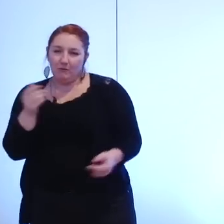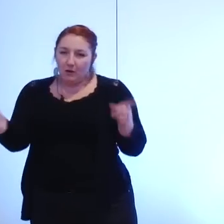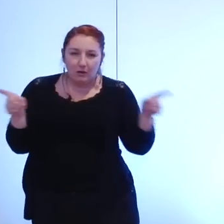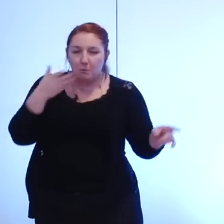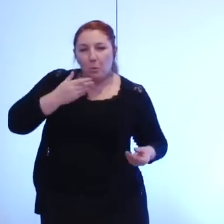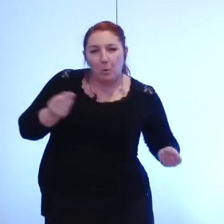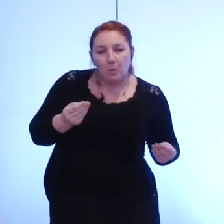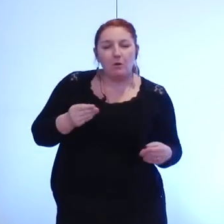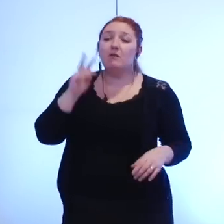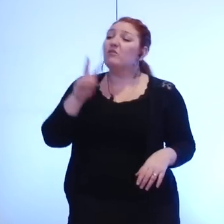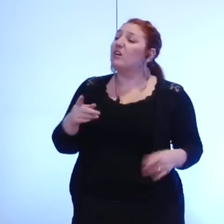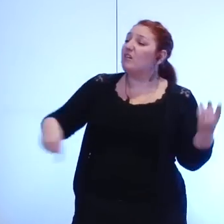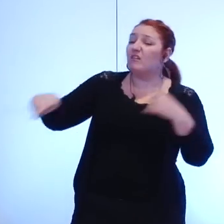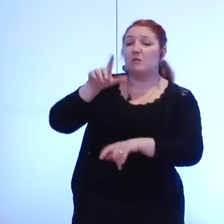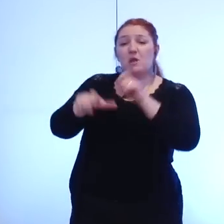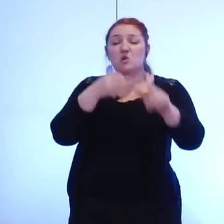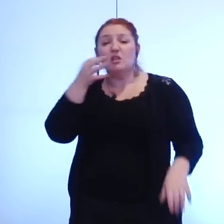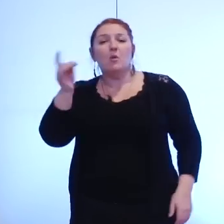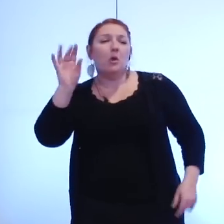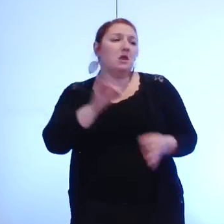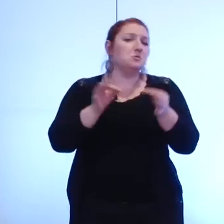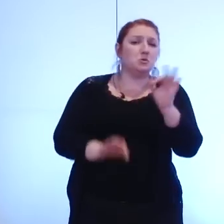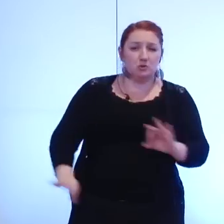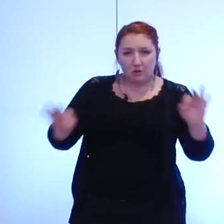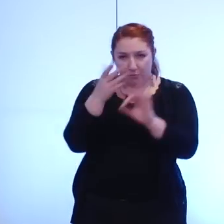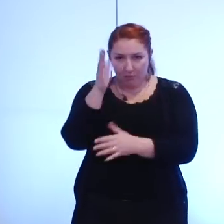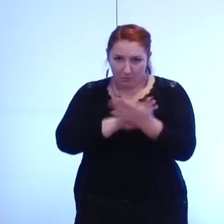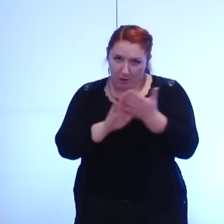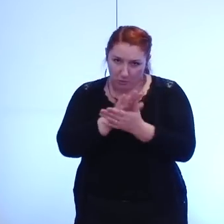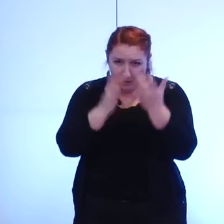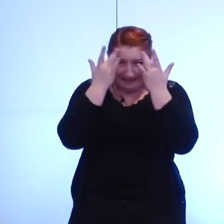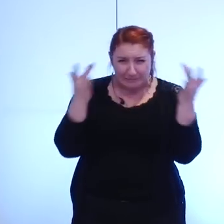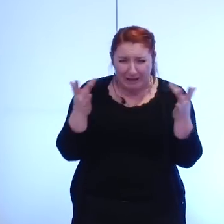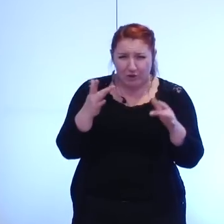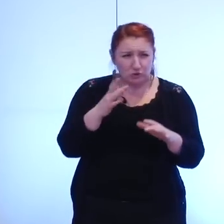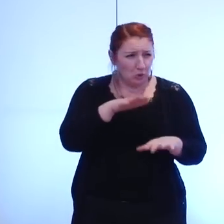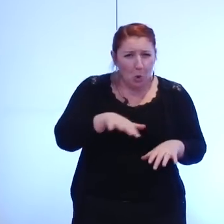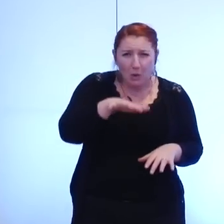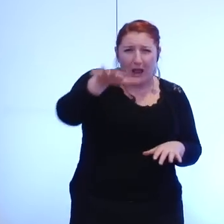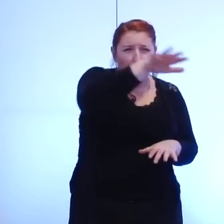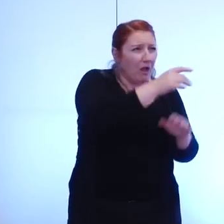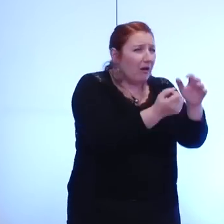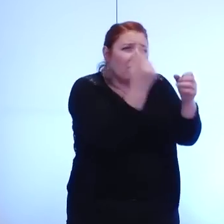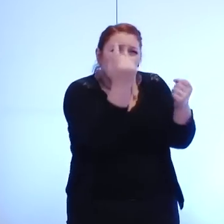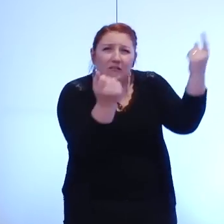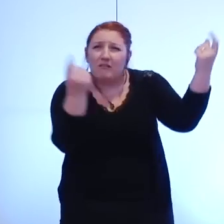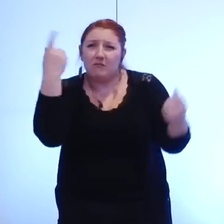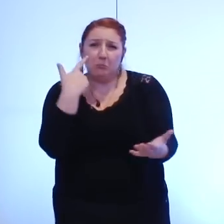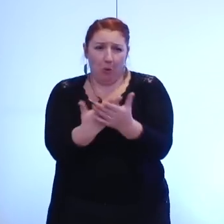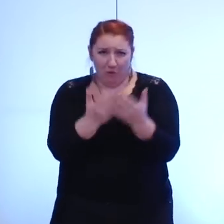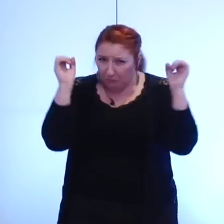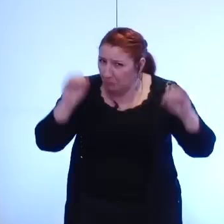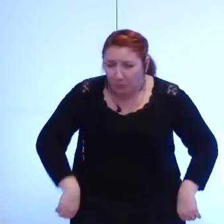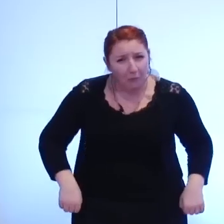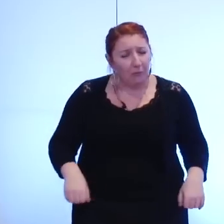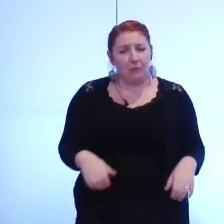'alternative prétendent certains pourtant un nombre croissant d'expériences locales démontre de matière éclatante que ce n'est décidément pas le cas et je prendrai comme